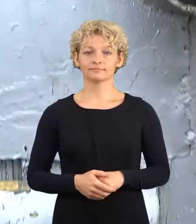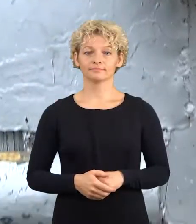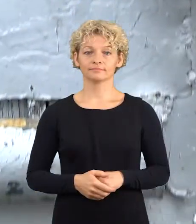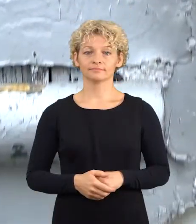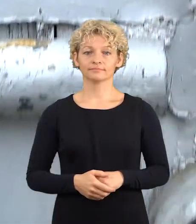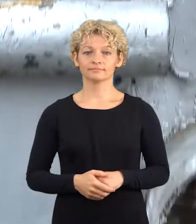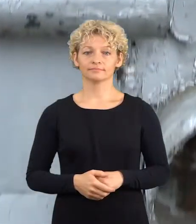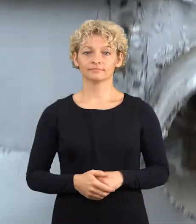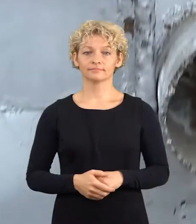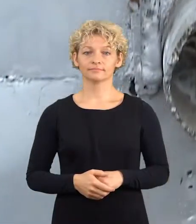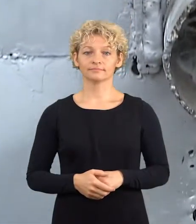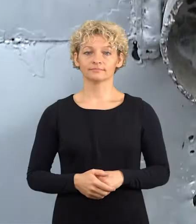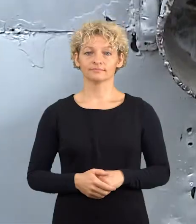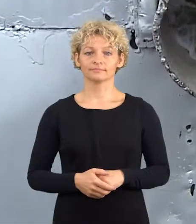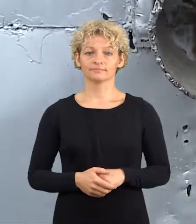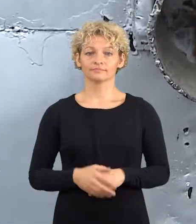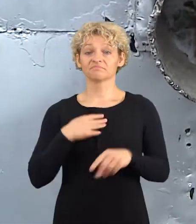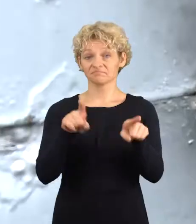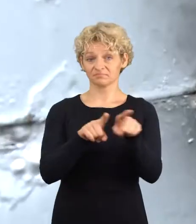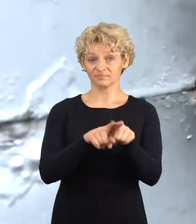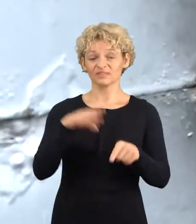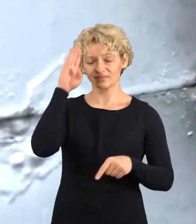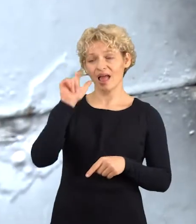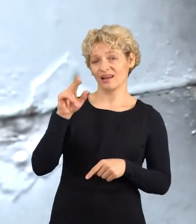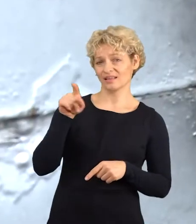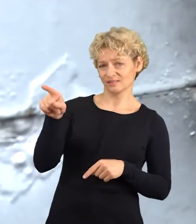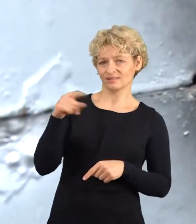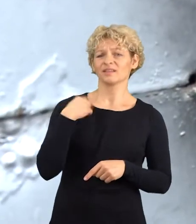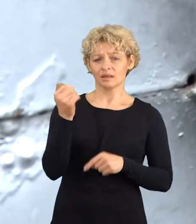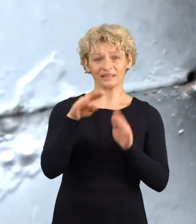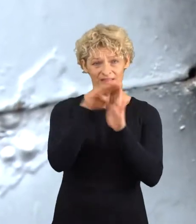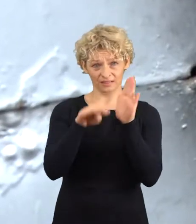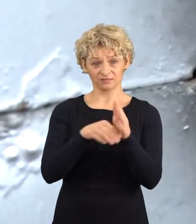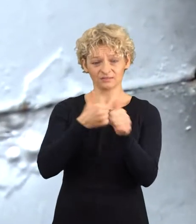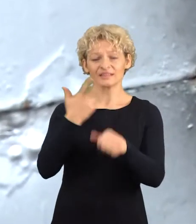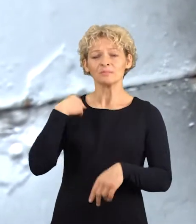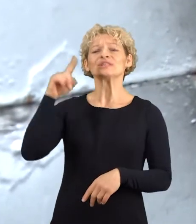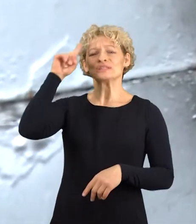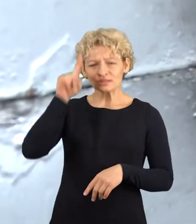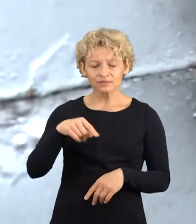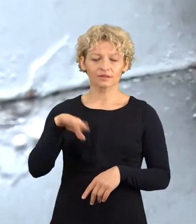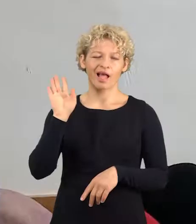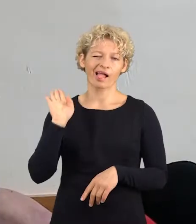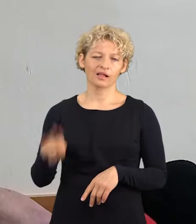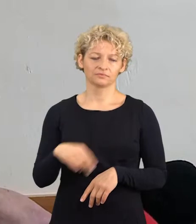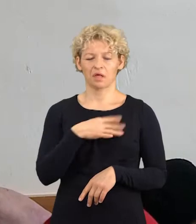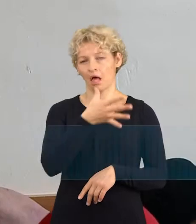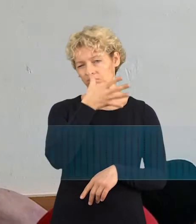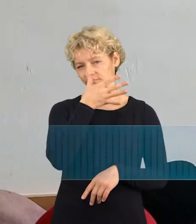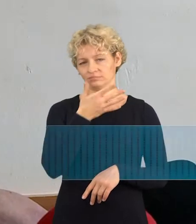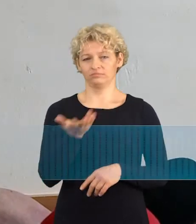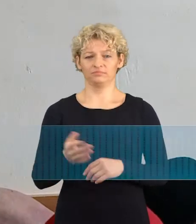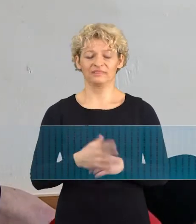apdegės Aleksandras puikiai žinojo darbo saugos tvarką, bet ignoravo ją daugybę kartų. Taip aš žinojau, bet anksčiau kito